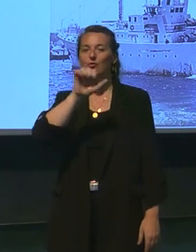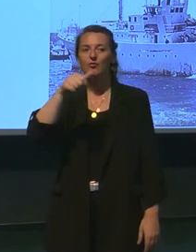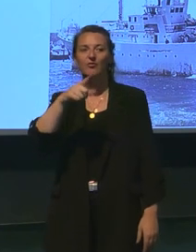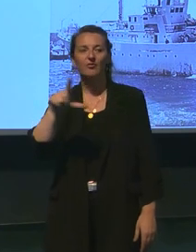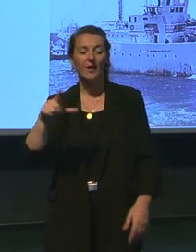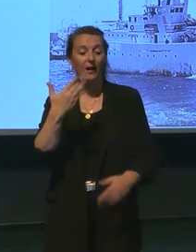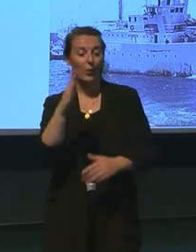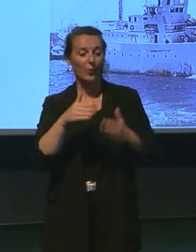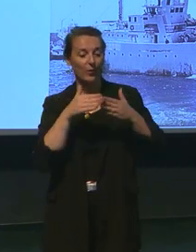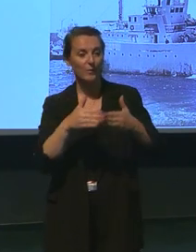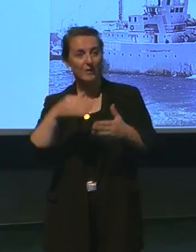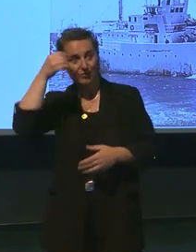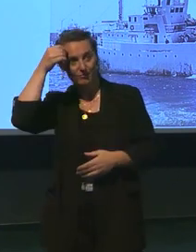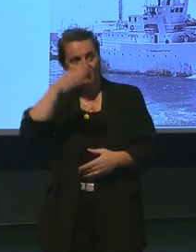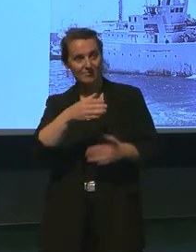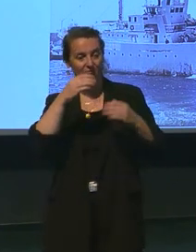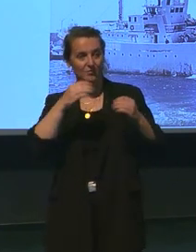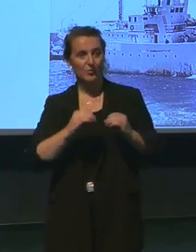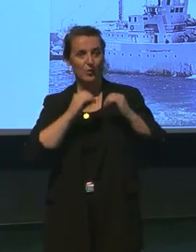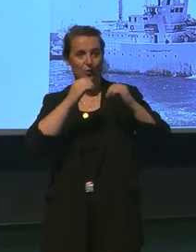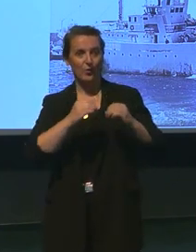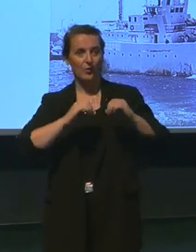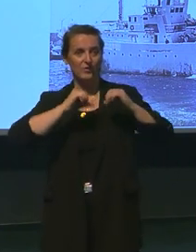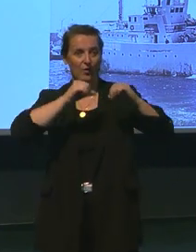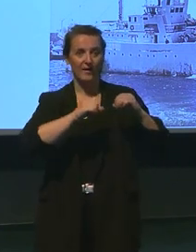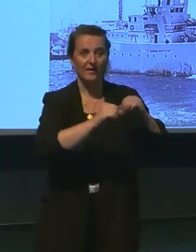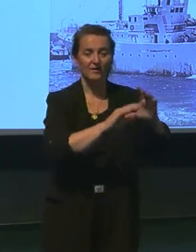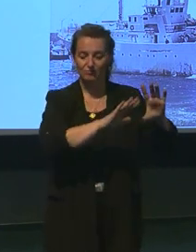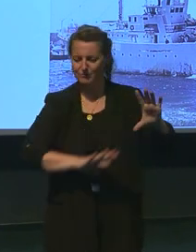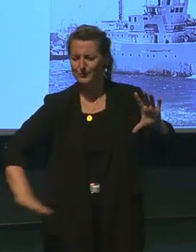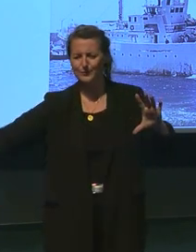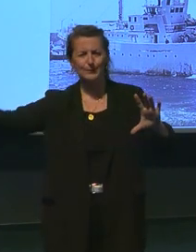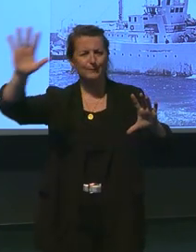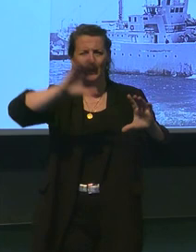ce qui m'a permis de naviguer dans l'océan Atlantique, l'océan Indien, l'océan Pacifique.